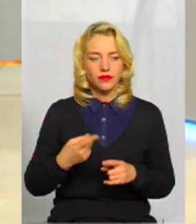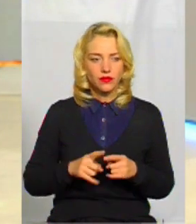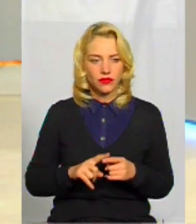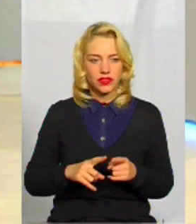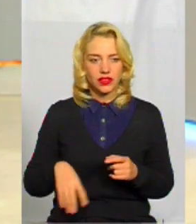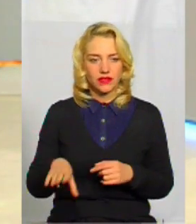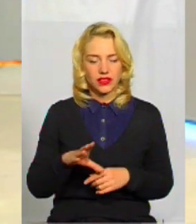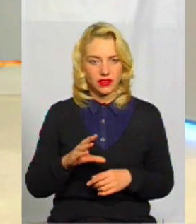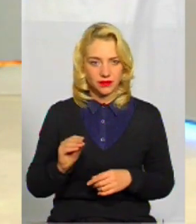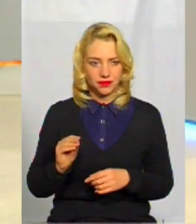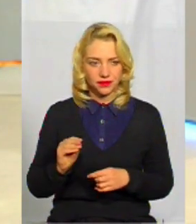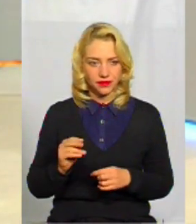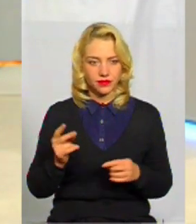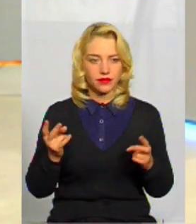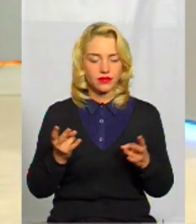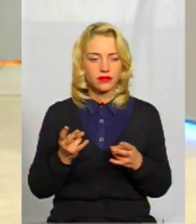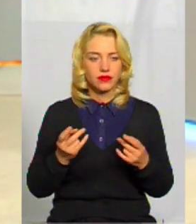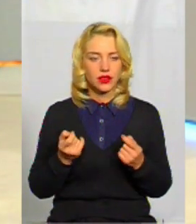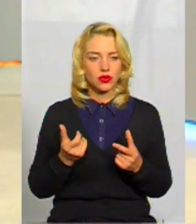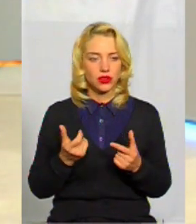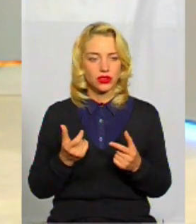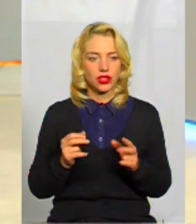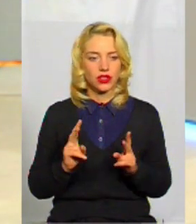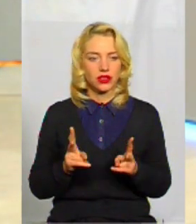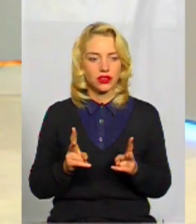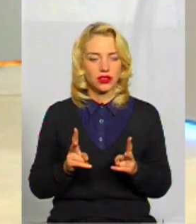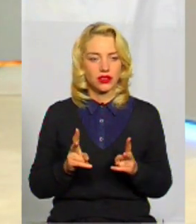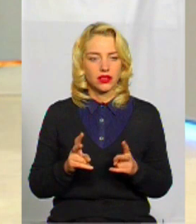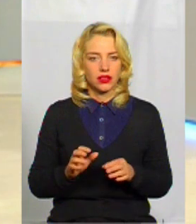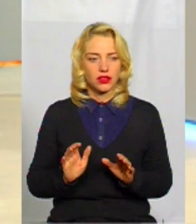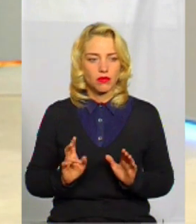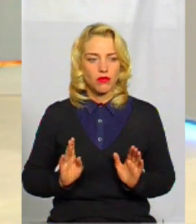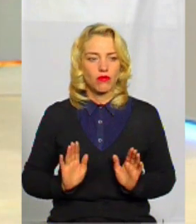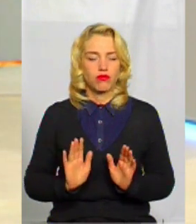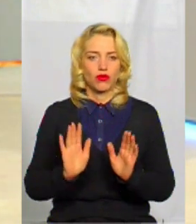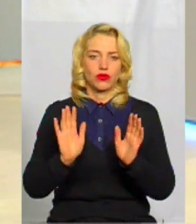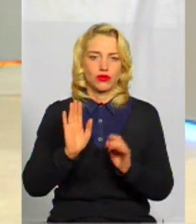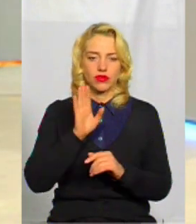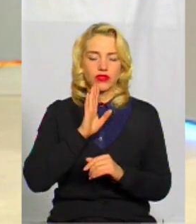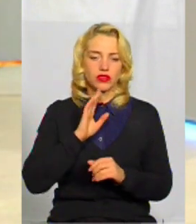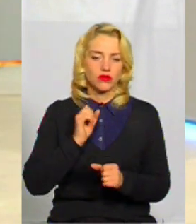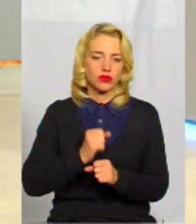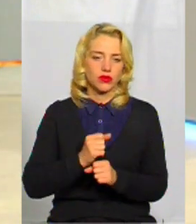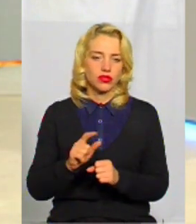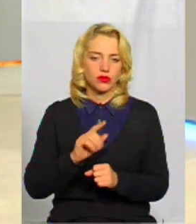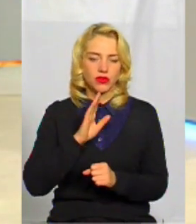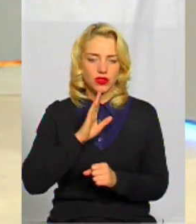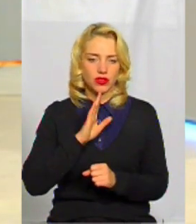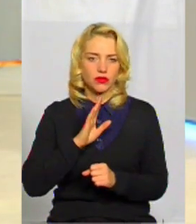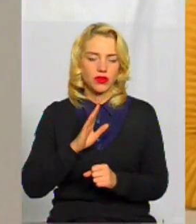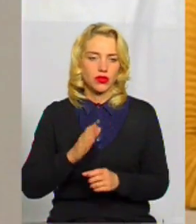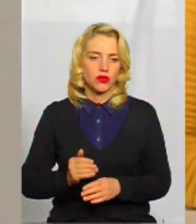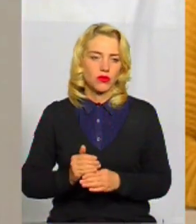трішки, ну, треба таке поштовх дівчаткам робити, щоб допомогти їм все ж таки робити цей вибір.